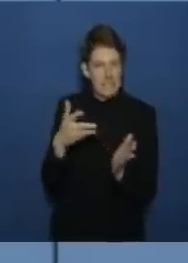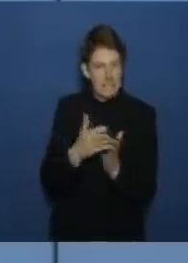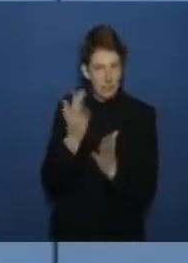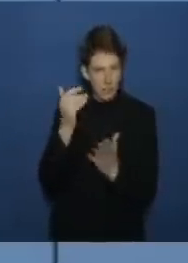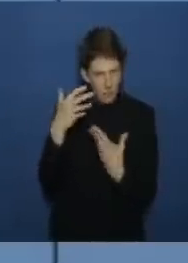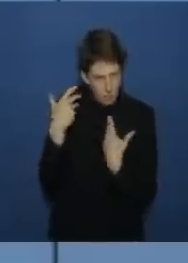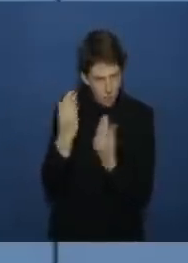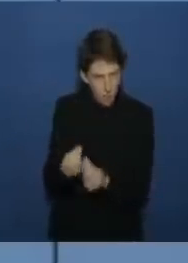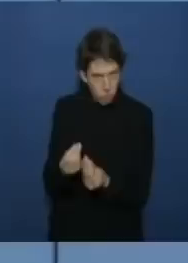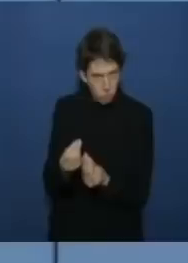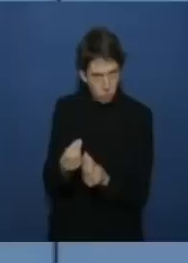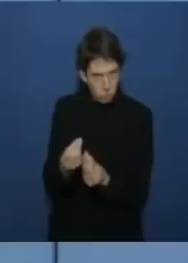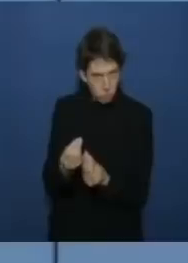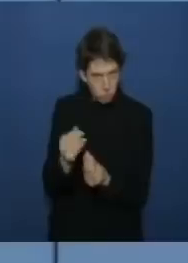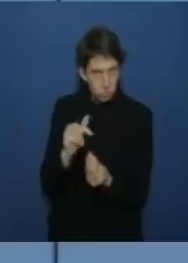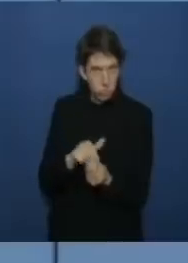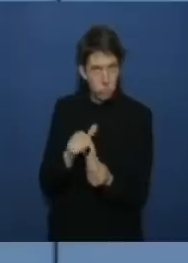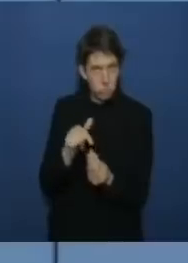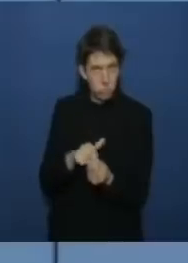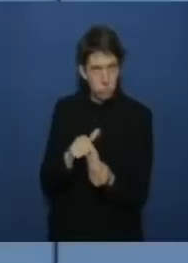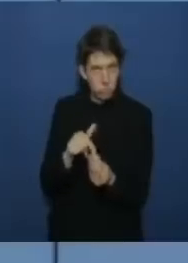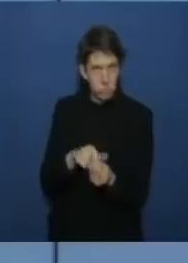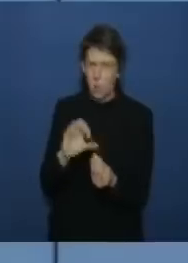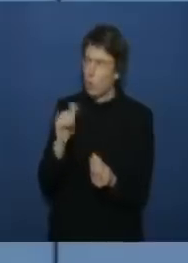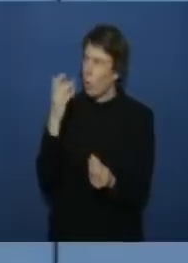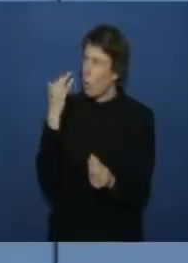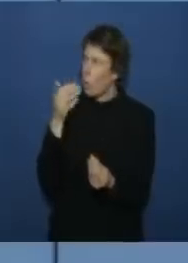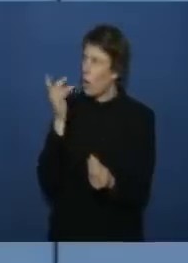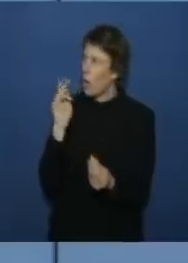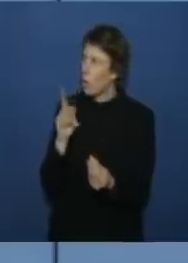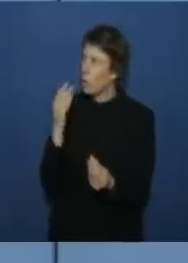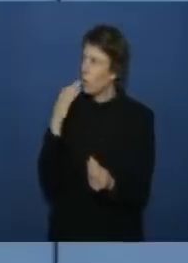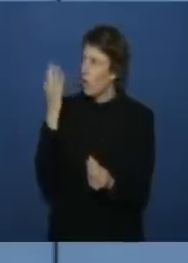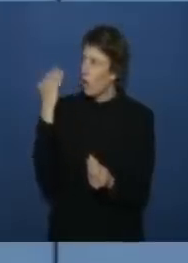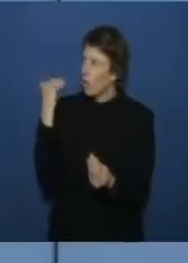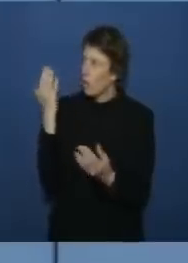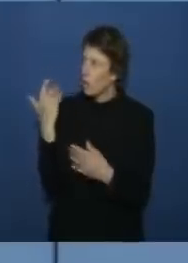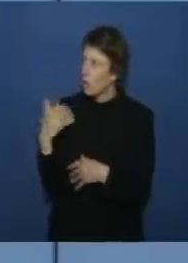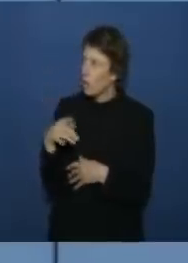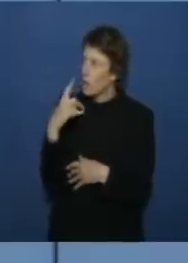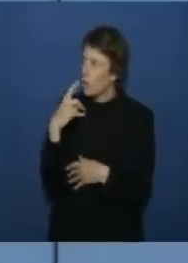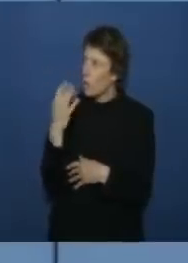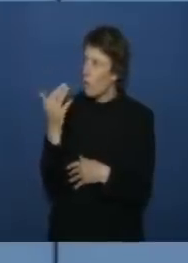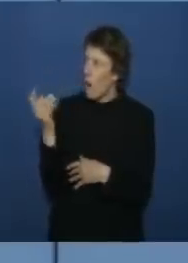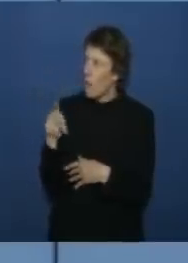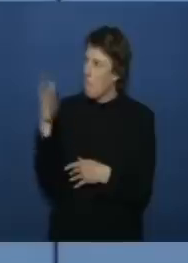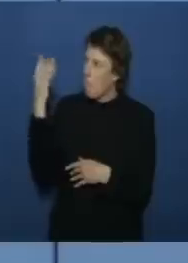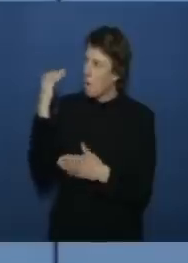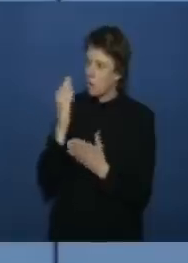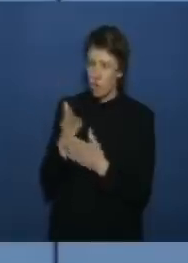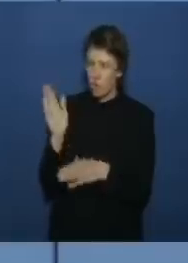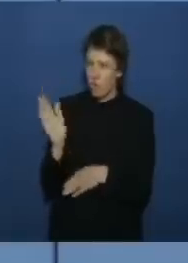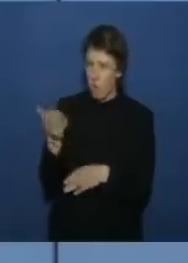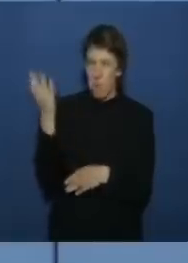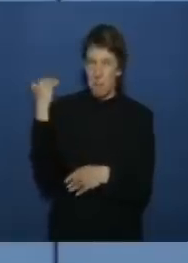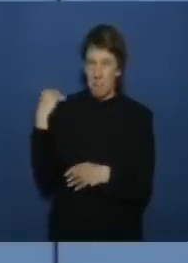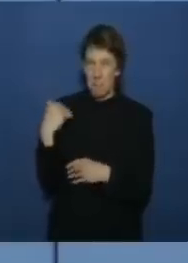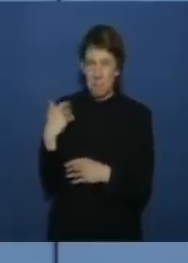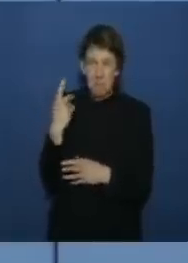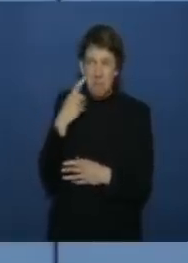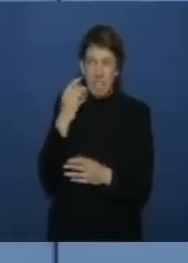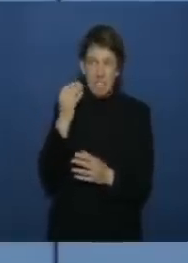muss jetzt ehrlich gesagt noch mal überlegen wann die getroffen wurde ist das jetzt aber schon einige monate her und